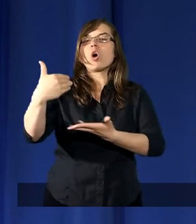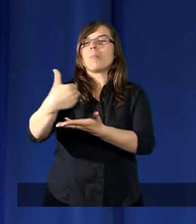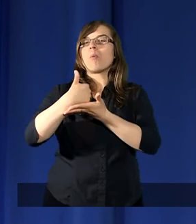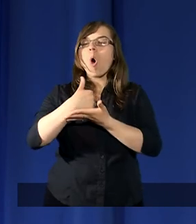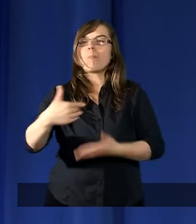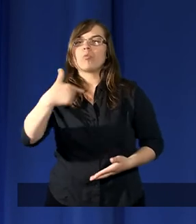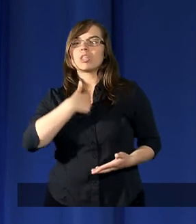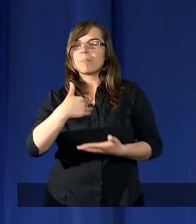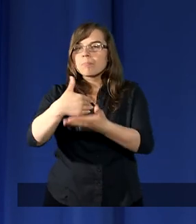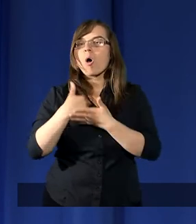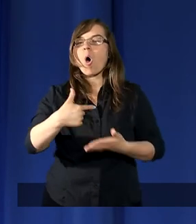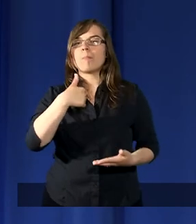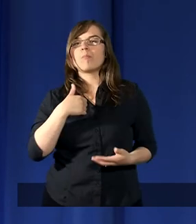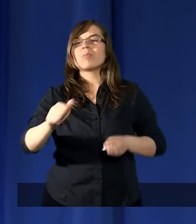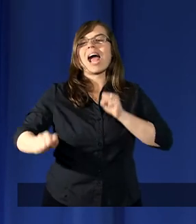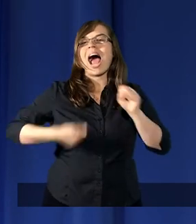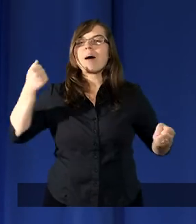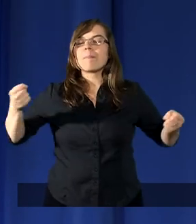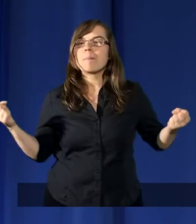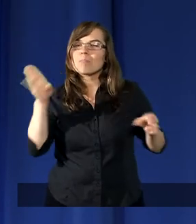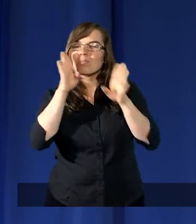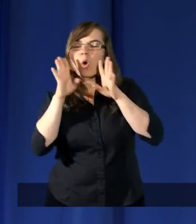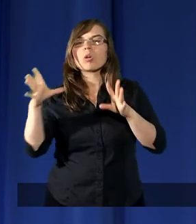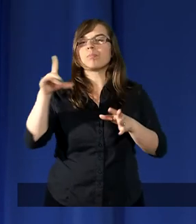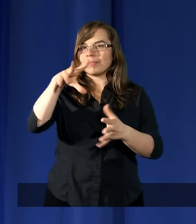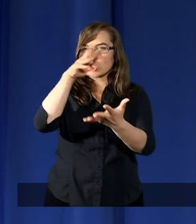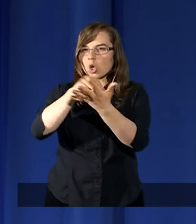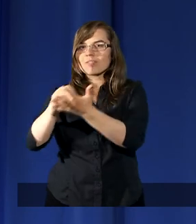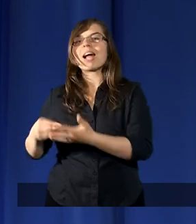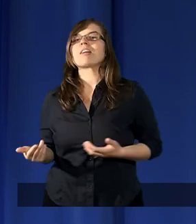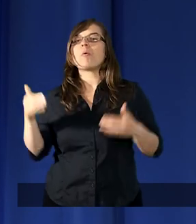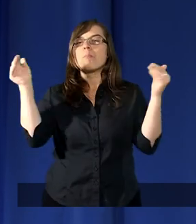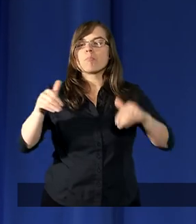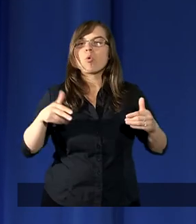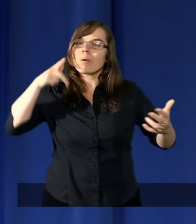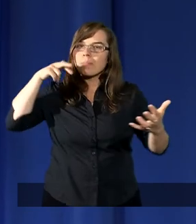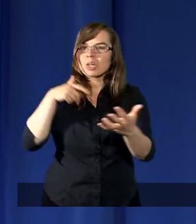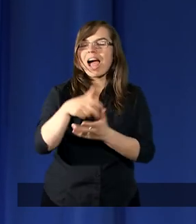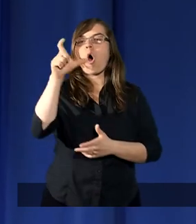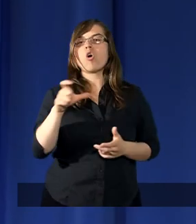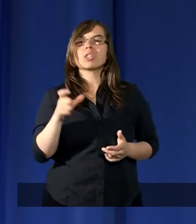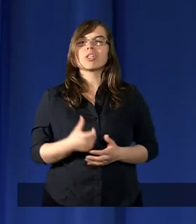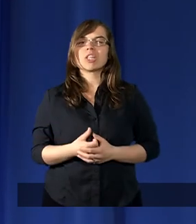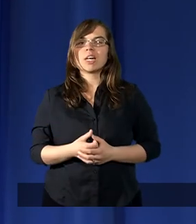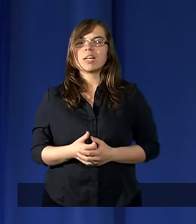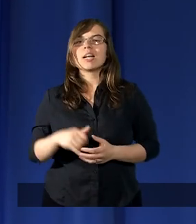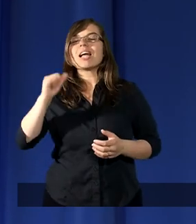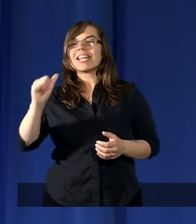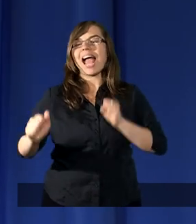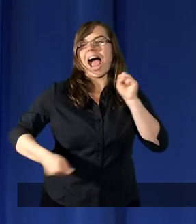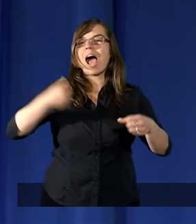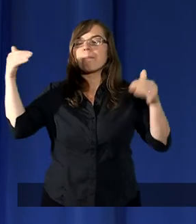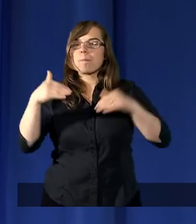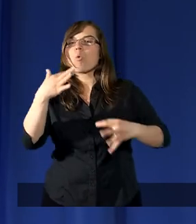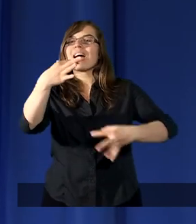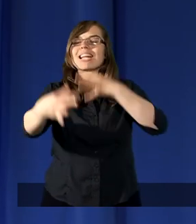dopomóż mi, abym podobne doświadczenia mógł przechodzić i aby